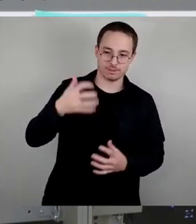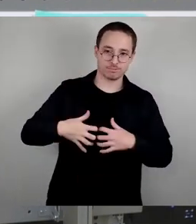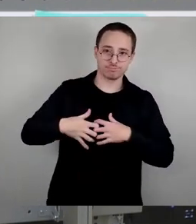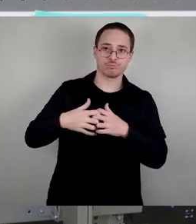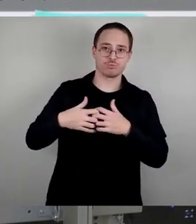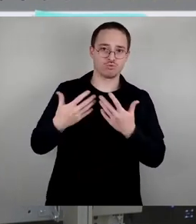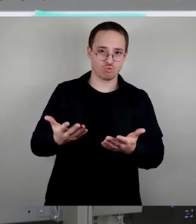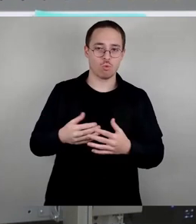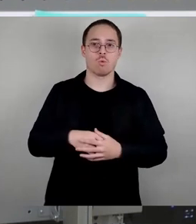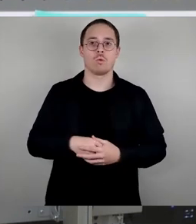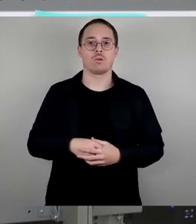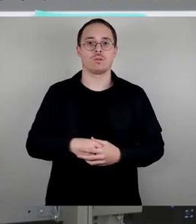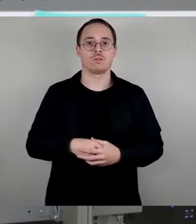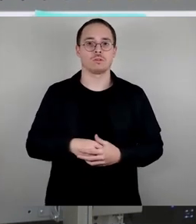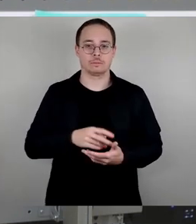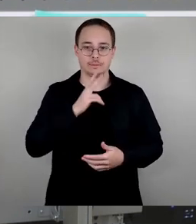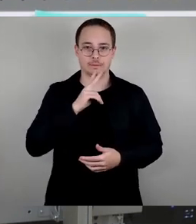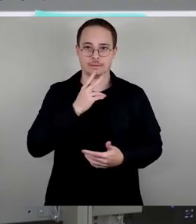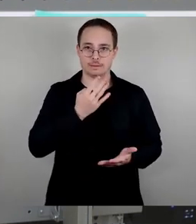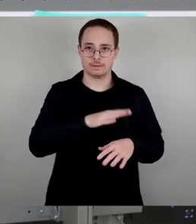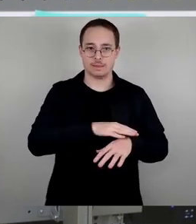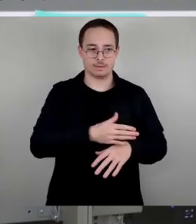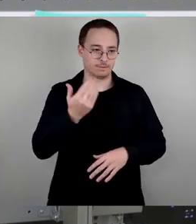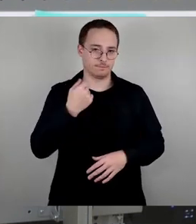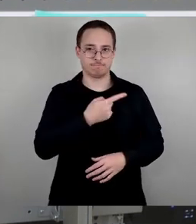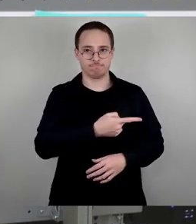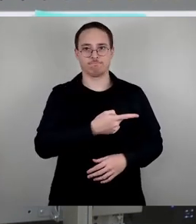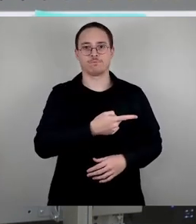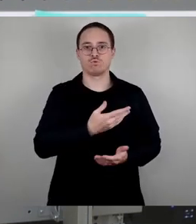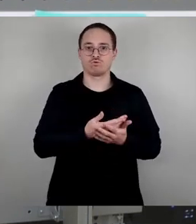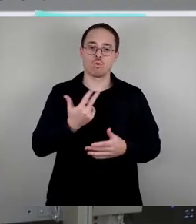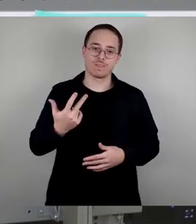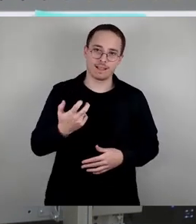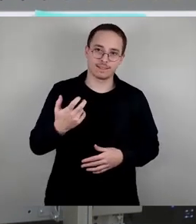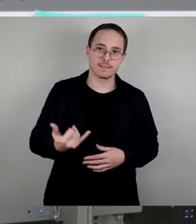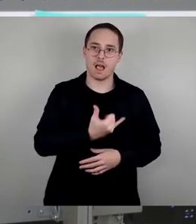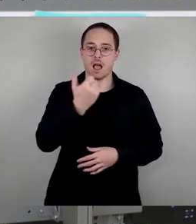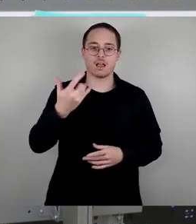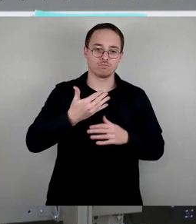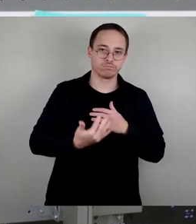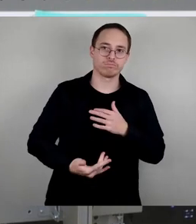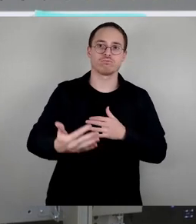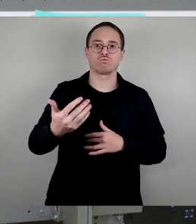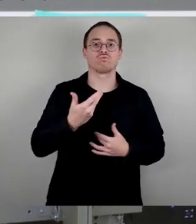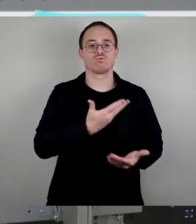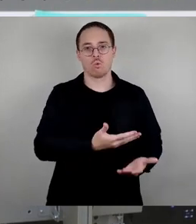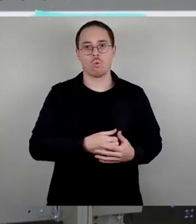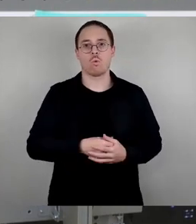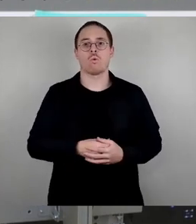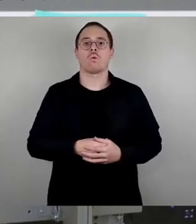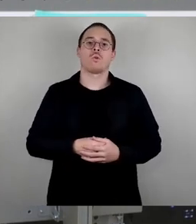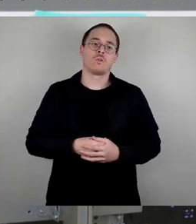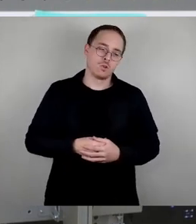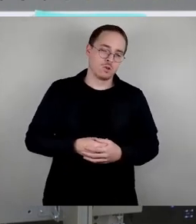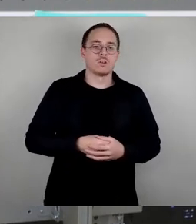30 Jahren dann, und auch das ist auch bekannt, ist es nur auch in die Jahre gekommen dann und auch die gesamte Halle ist letzten Endes dann mit